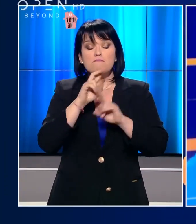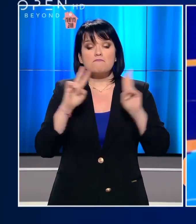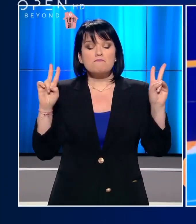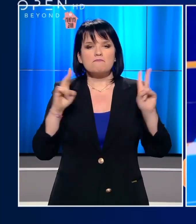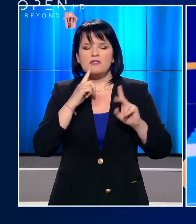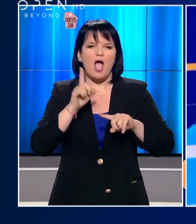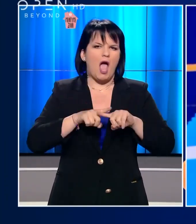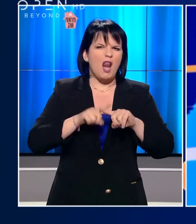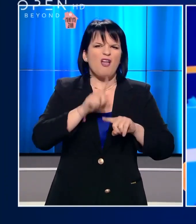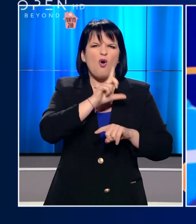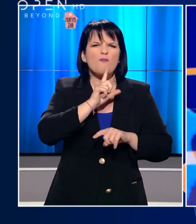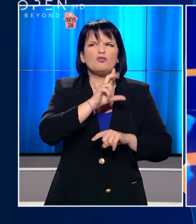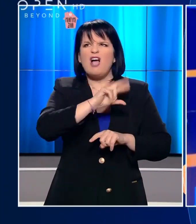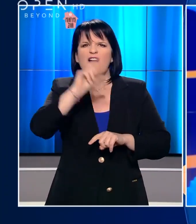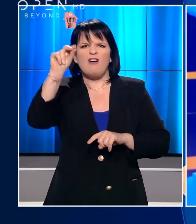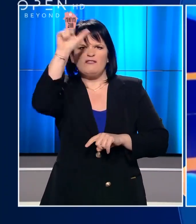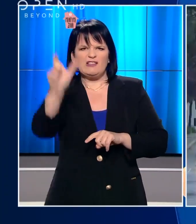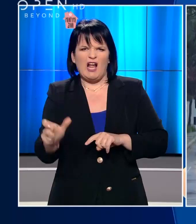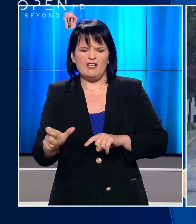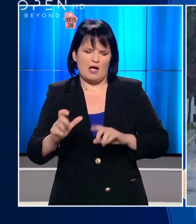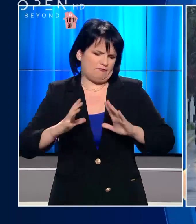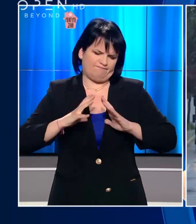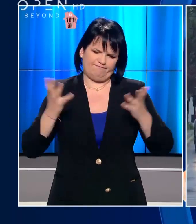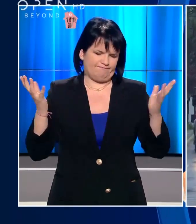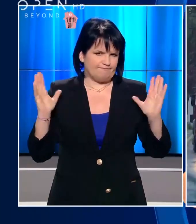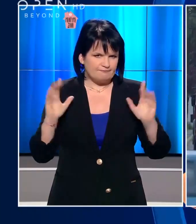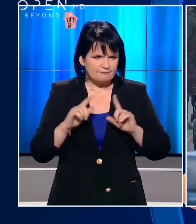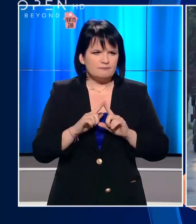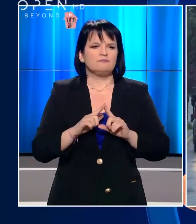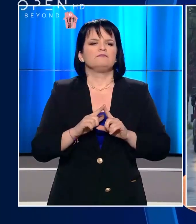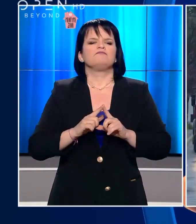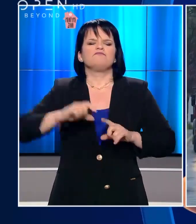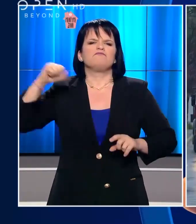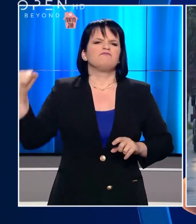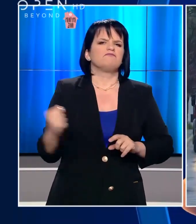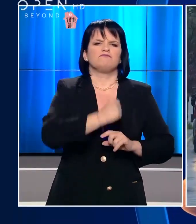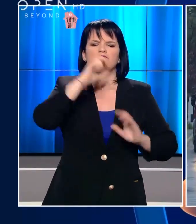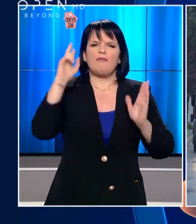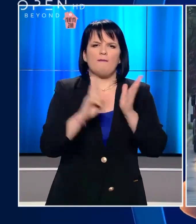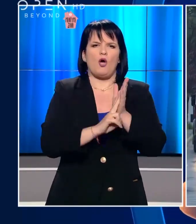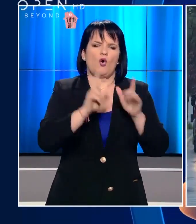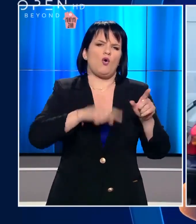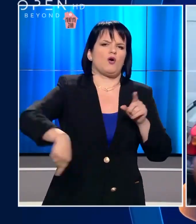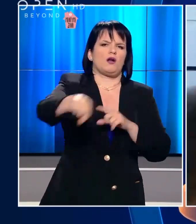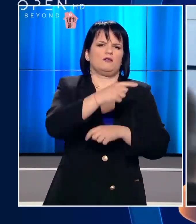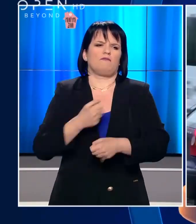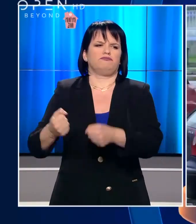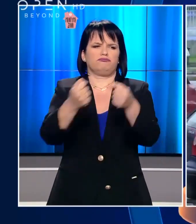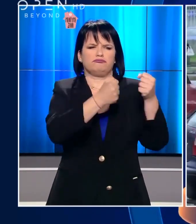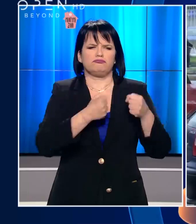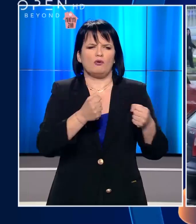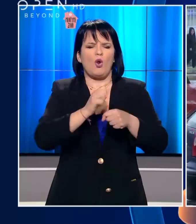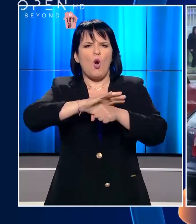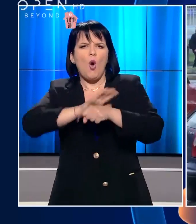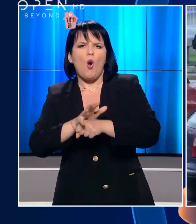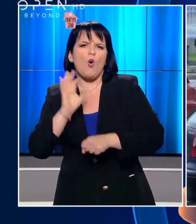επιτρέψει η Ελλάδα να γίνει η Ιταλία. Βάζοντας το περίβλημα της καθολικής απαγόρευσης της κυκλοφορίας στην υγειονομική ασπίδα κατά του